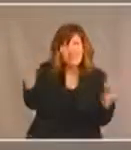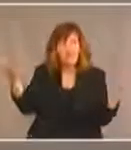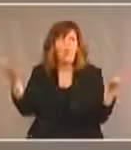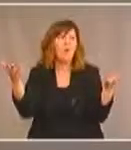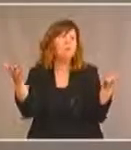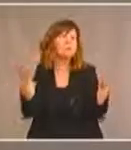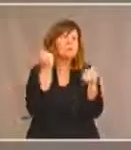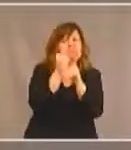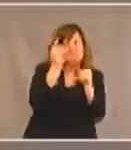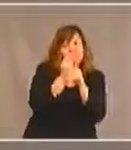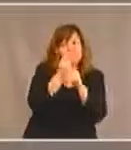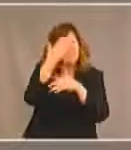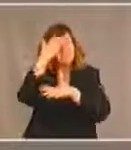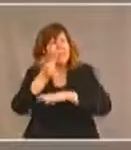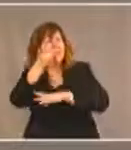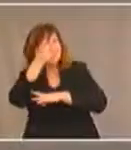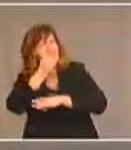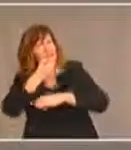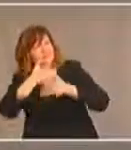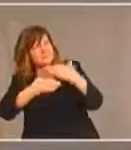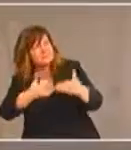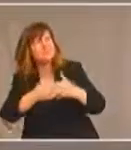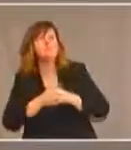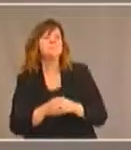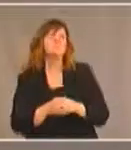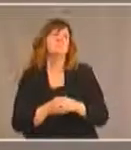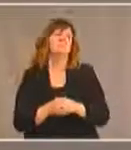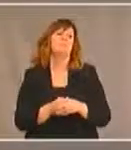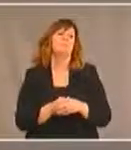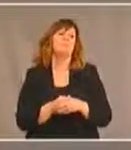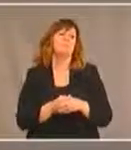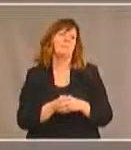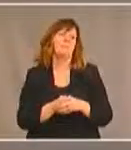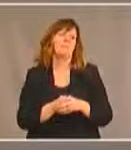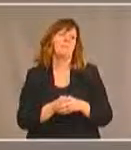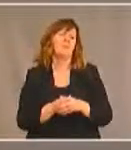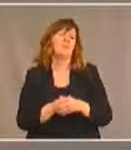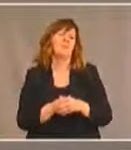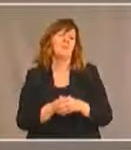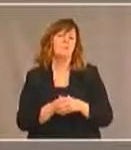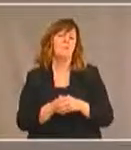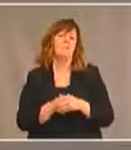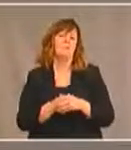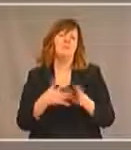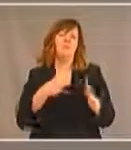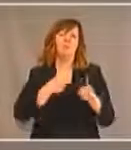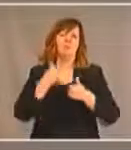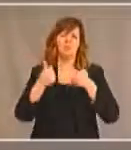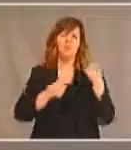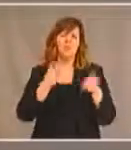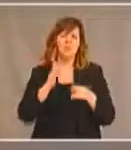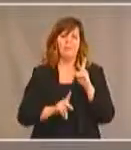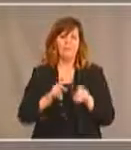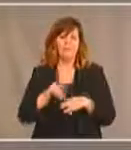orienter dans ce cheminement. L'autonomisation, je pense, pour les autochtones ayant un handicap est une